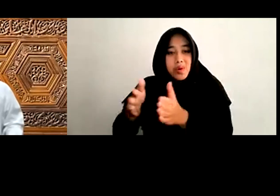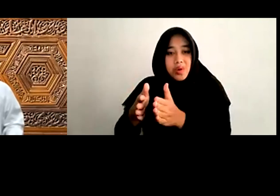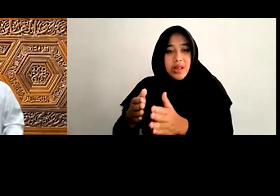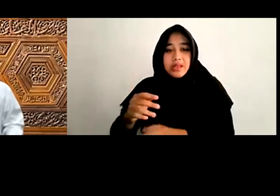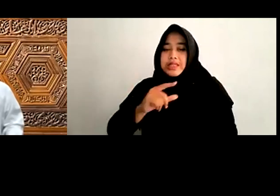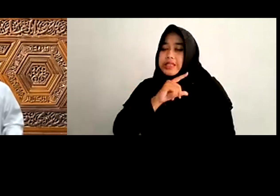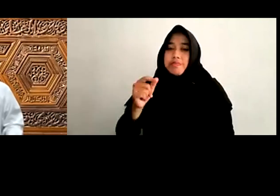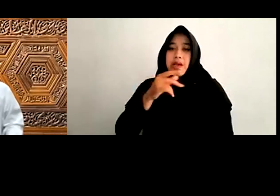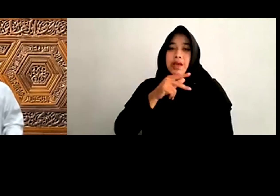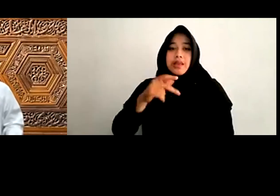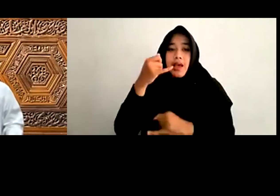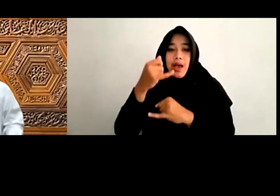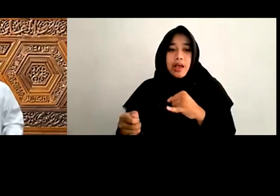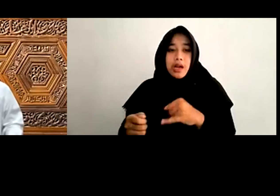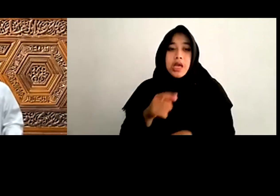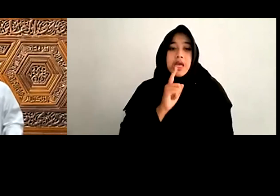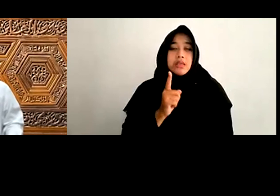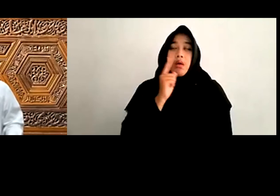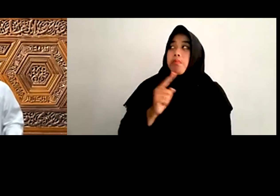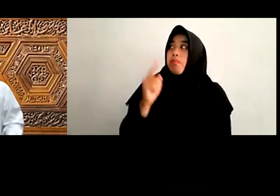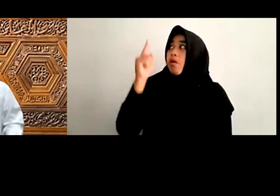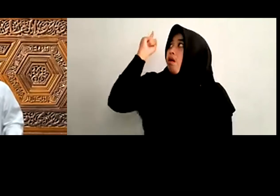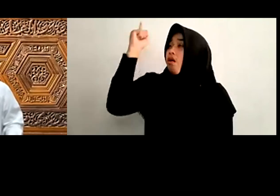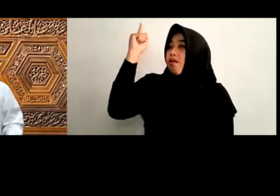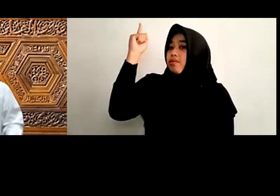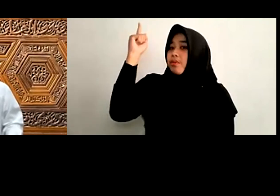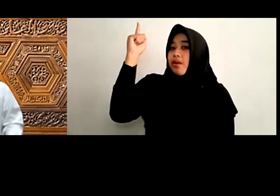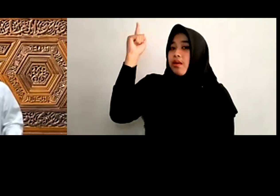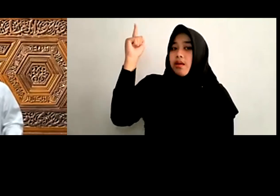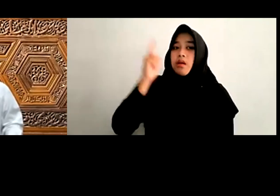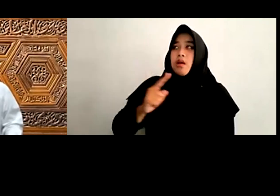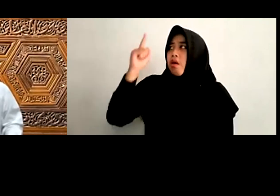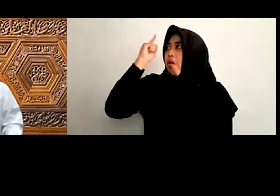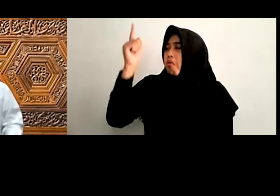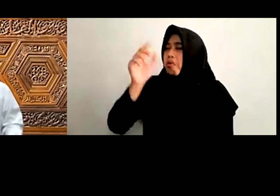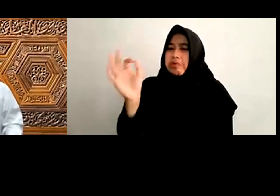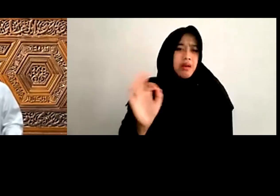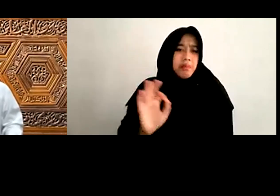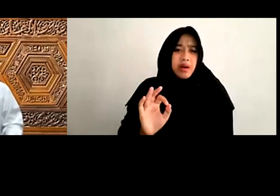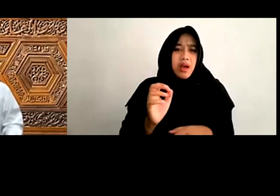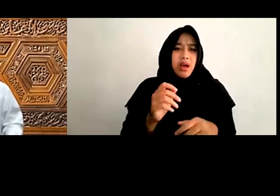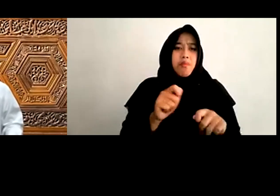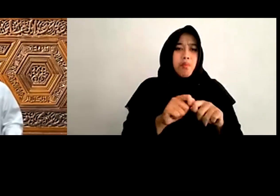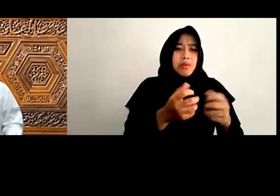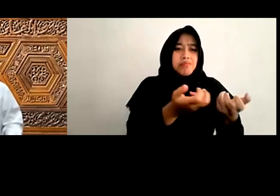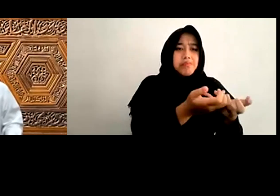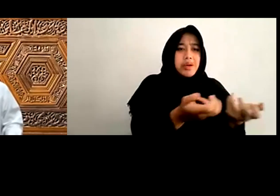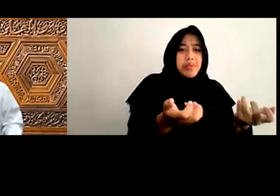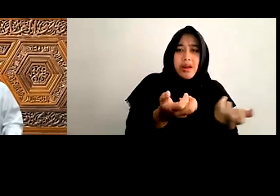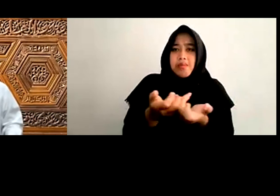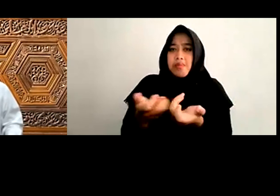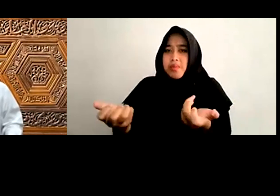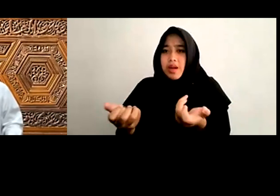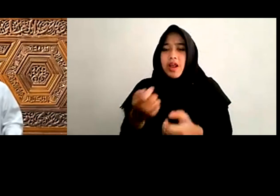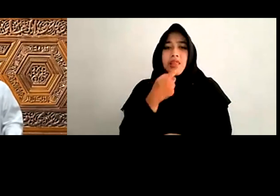Allah Subhanahu Wata'ala Tidak Pernah Membeda-bedakan Antara Mayoritas Dan